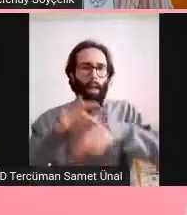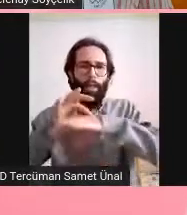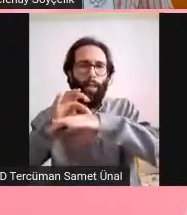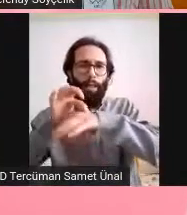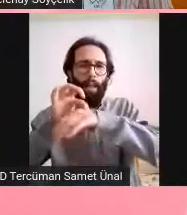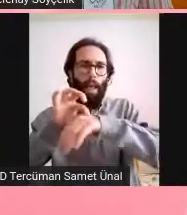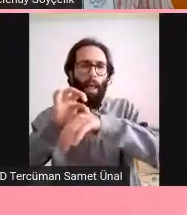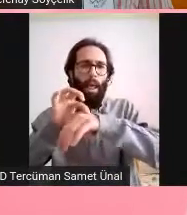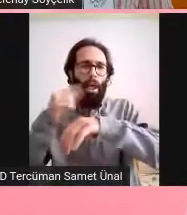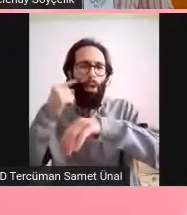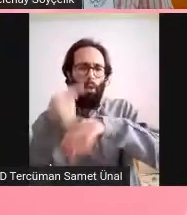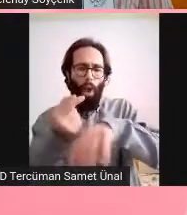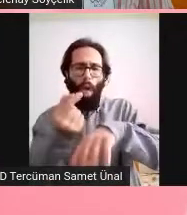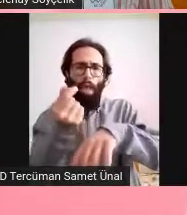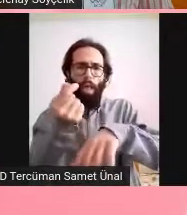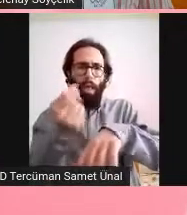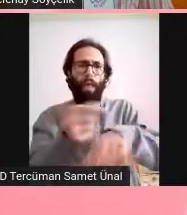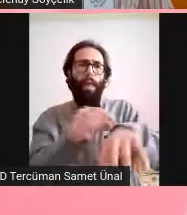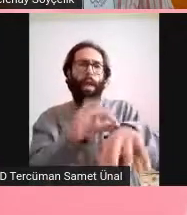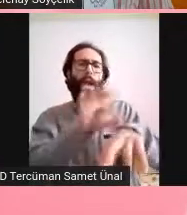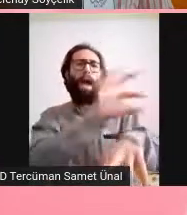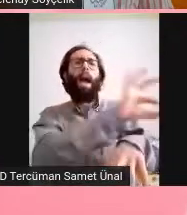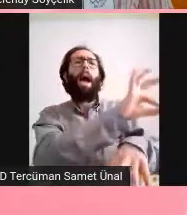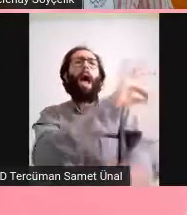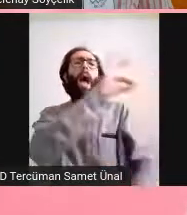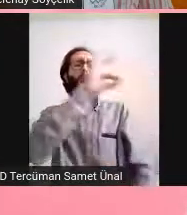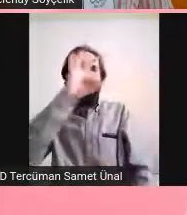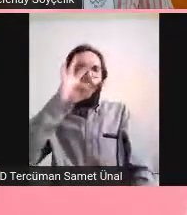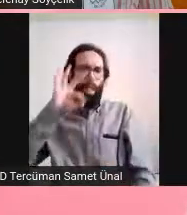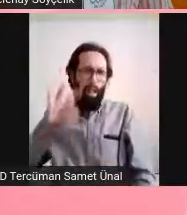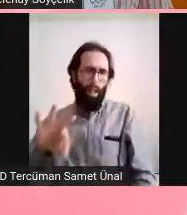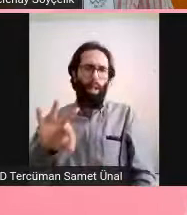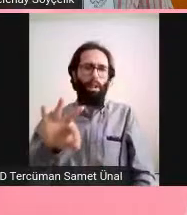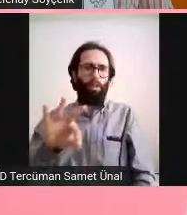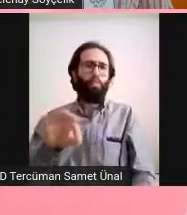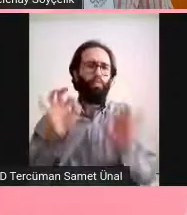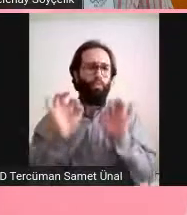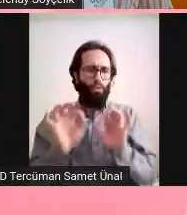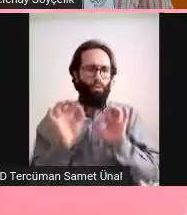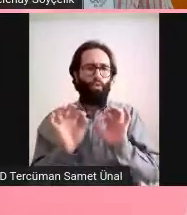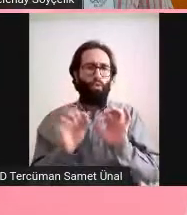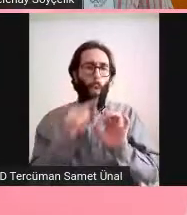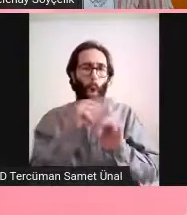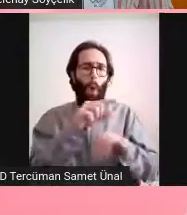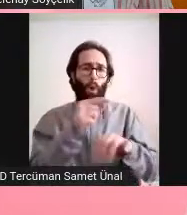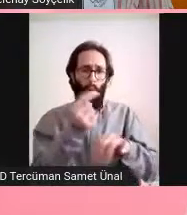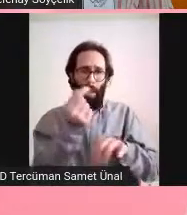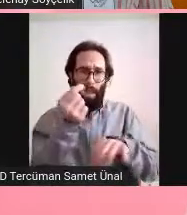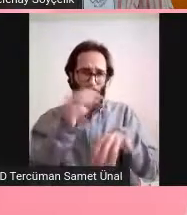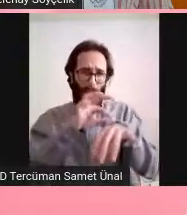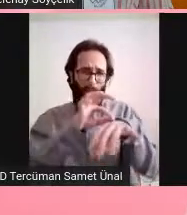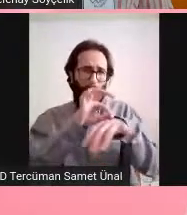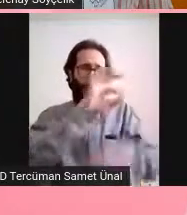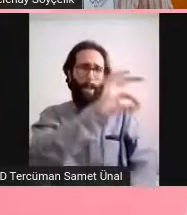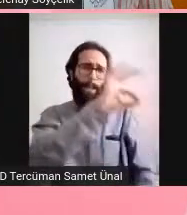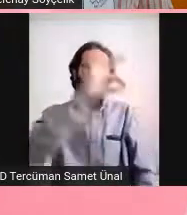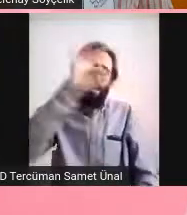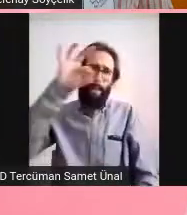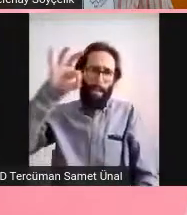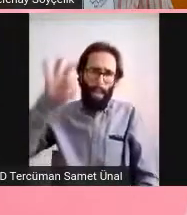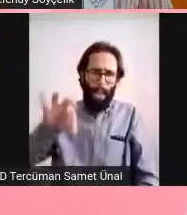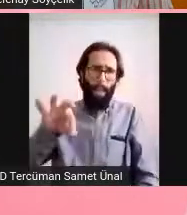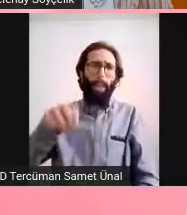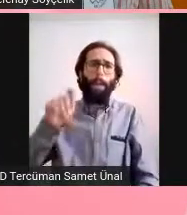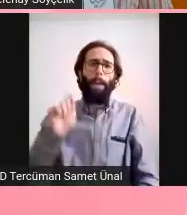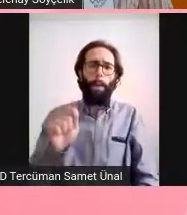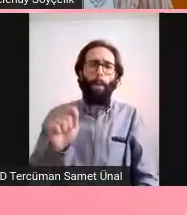batıp çıkıyor oradan deri alıyor yani hiçbir şey değil. O deriden köküce yapıp oradan